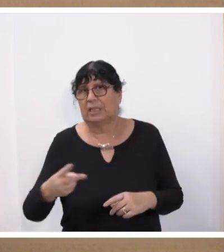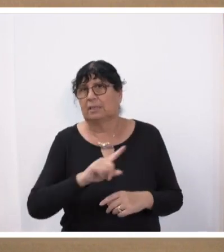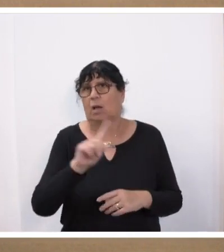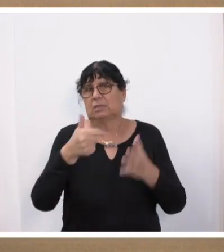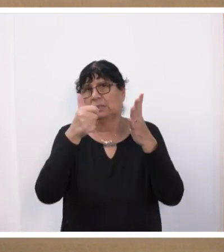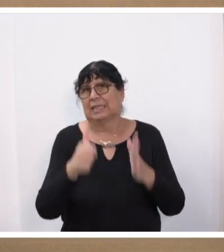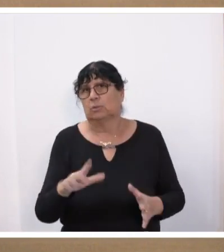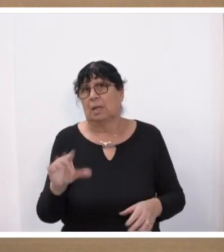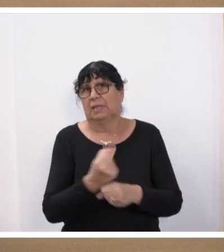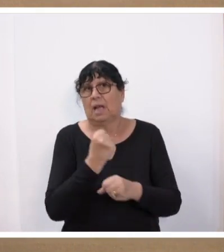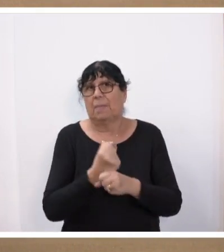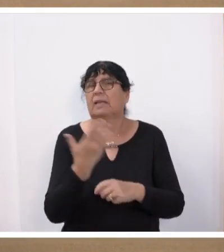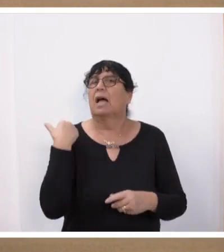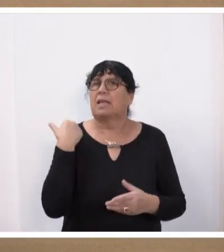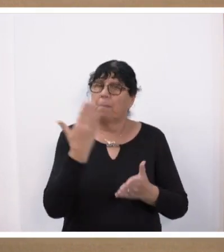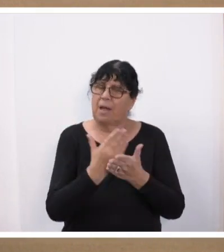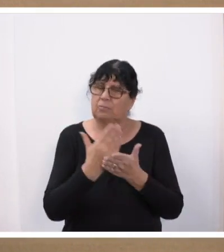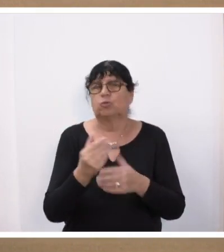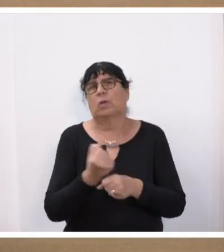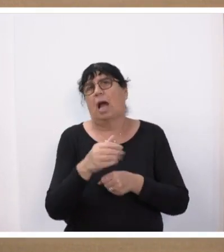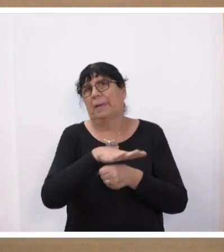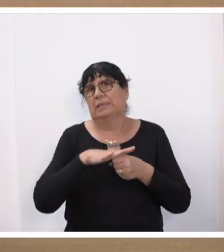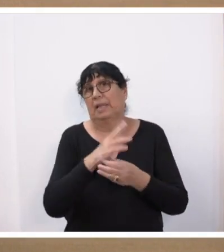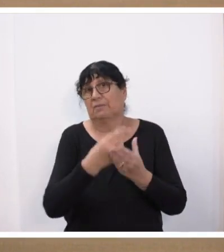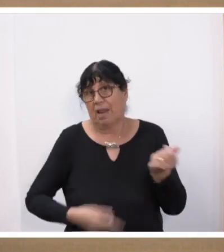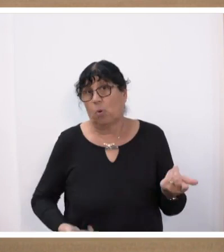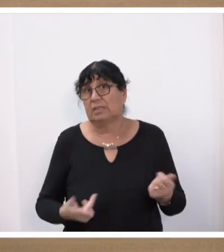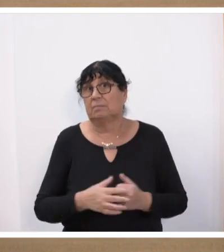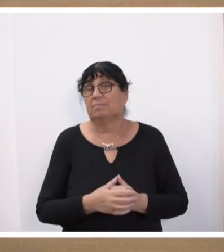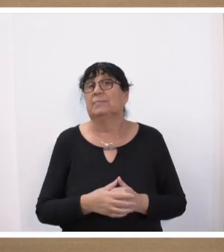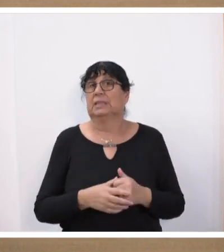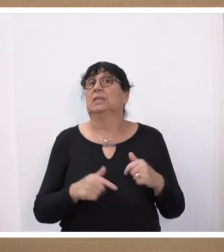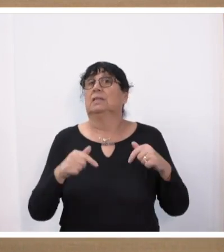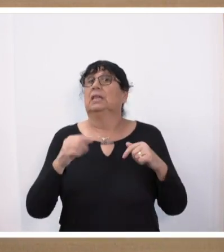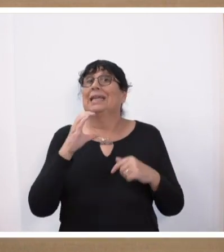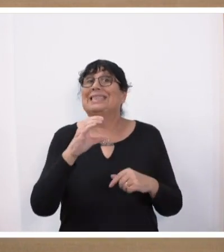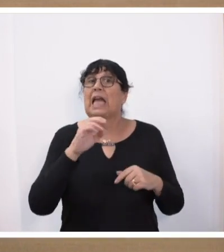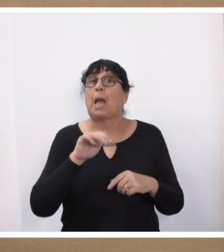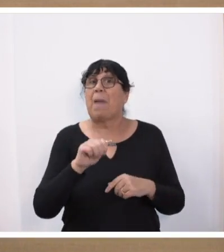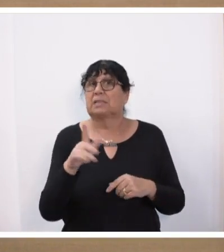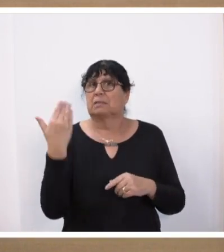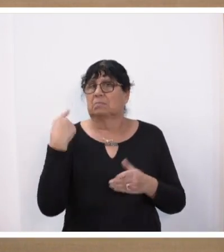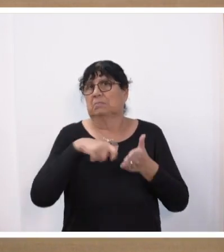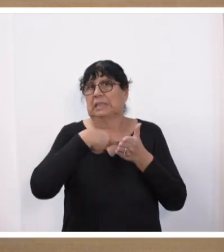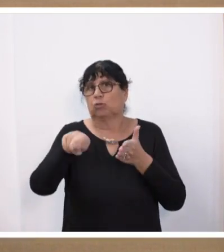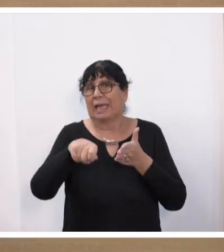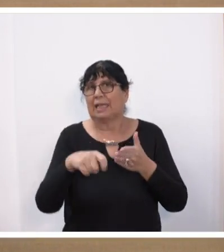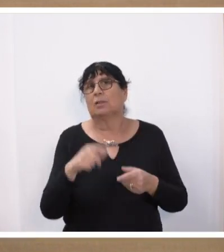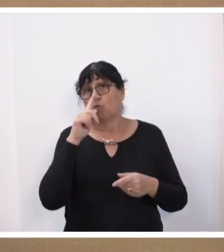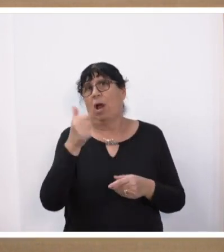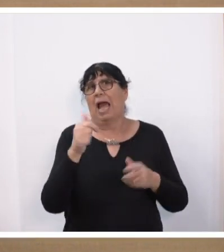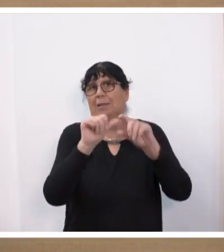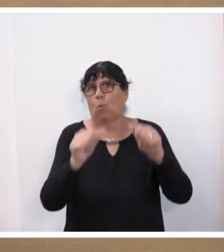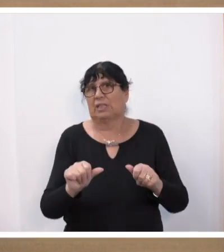Beschäftigte haben damals schon ihren Arbeitsplatz verloren und der CMAX wurde seinerzeit gestrichen. Es blieb nur noch ein Modell